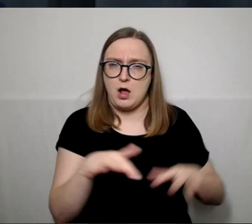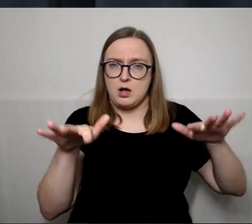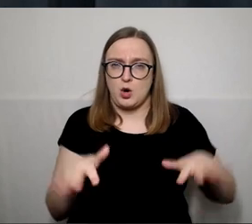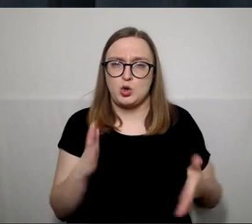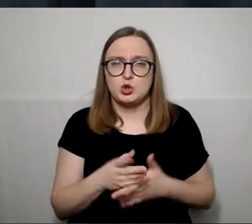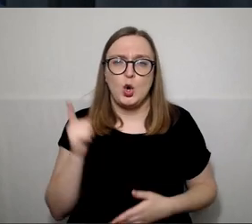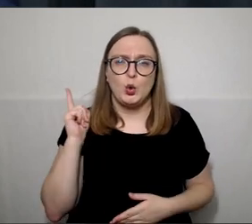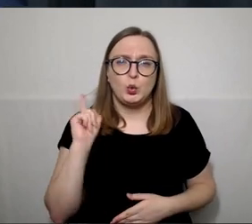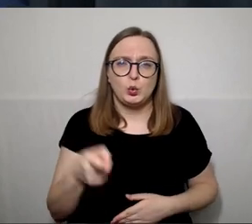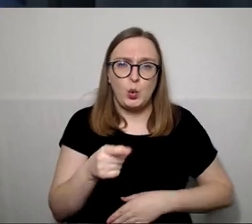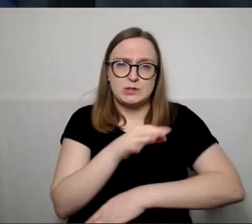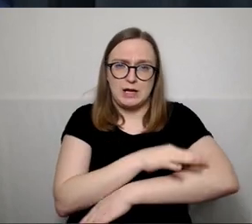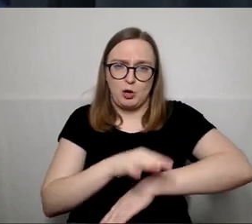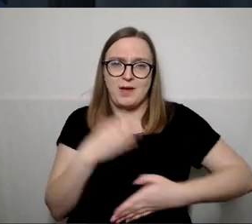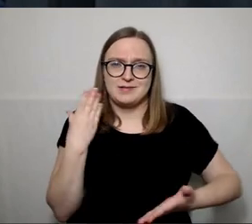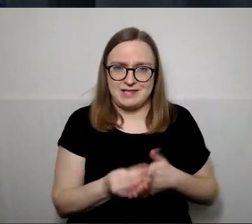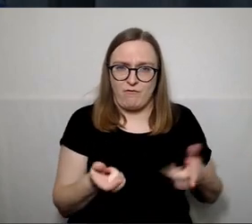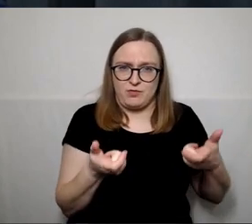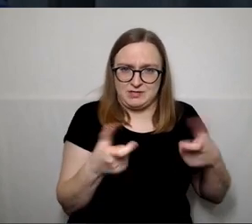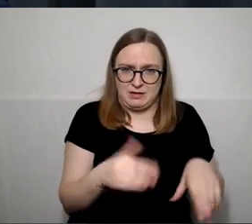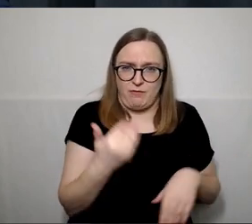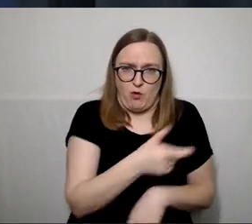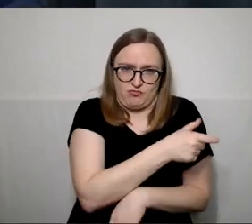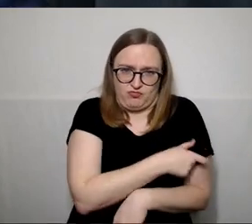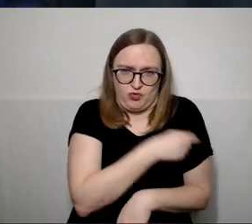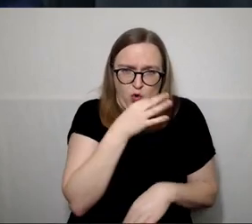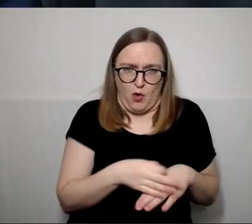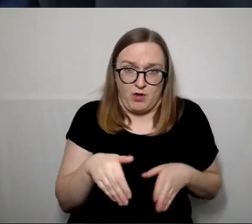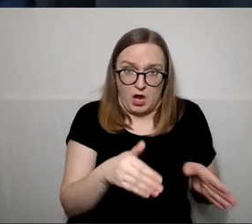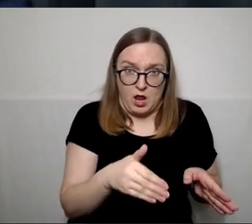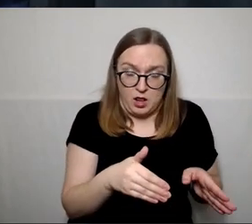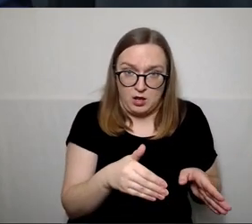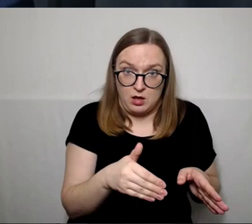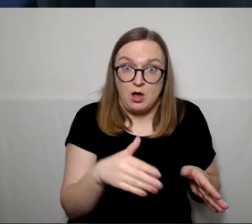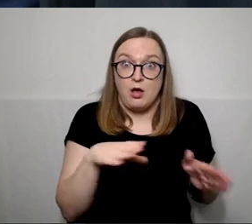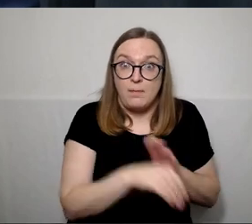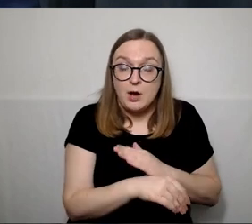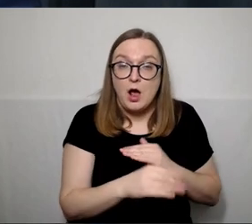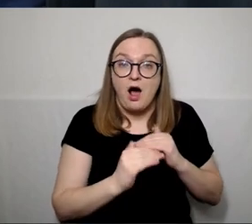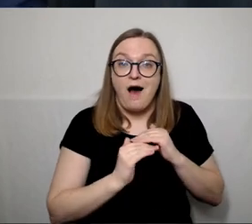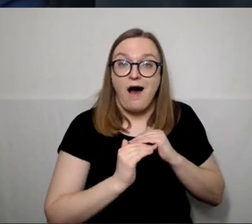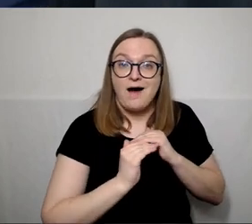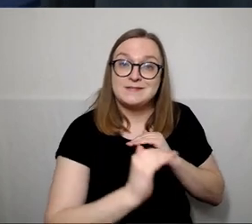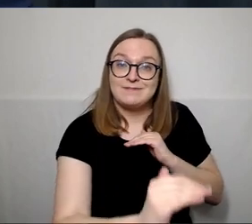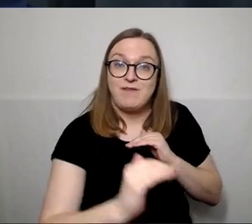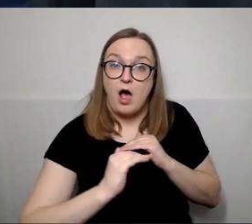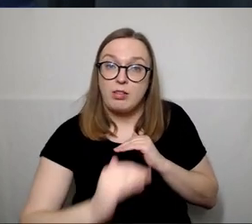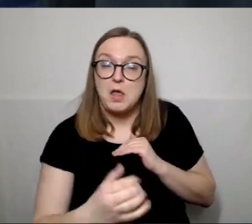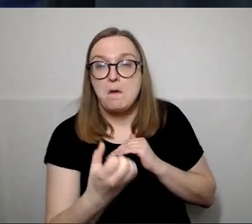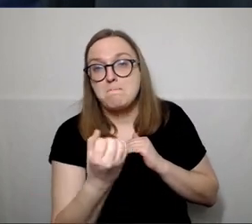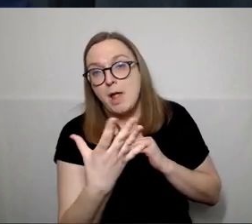km vietinės reikšmės kelių ir asfaltuotų yra 15-17 procentų.